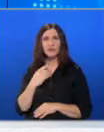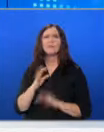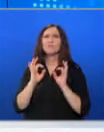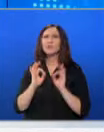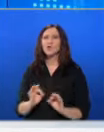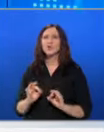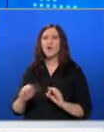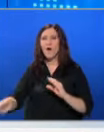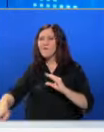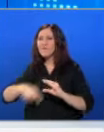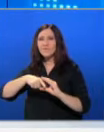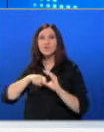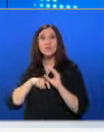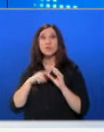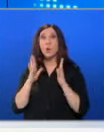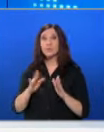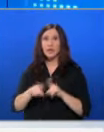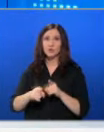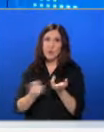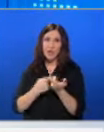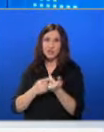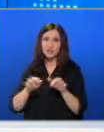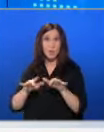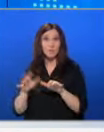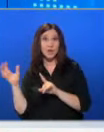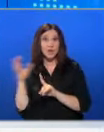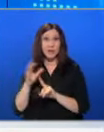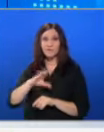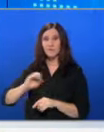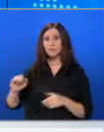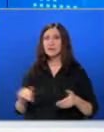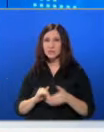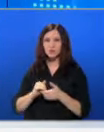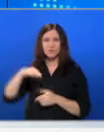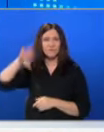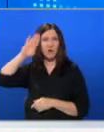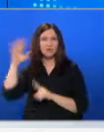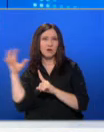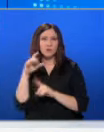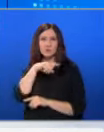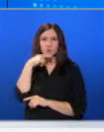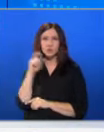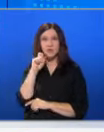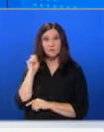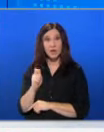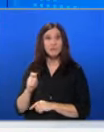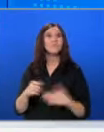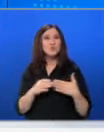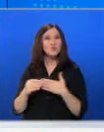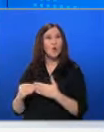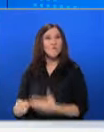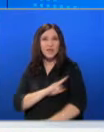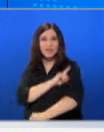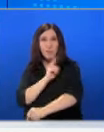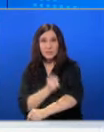Именно фишингът се опредаля като най-честата кибератака в Европейския съюз. Военната аграсия на Русия в Окраина доваде до